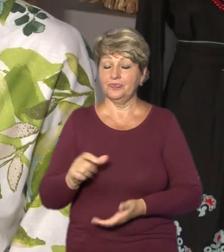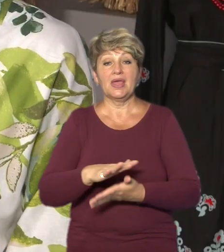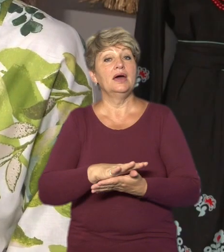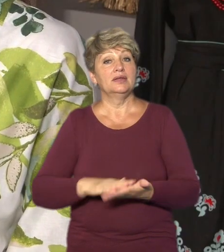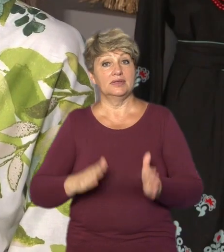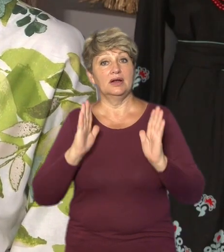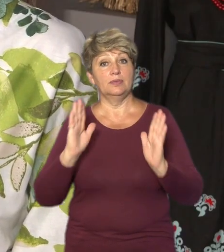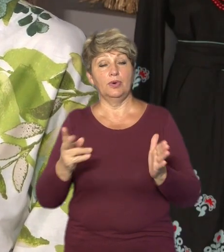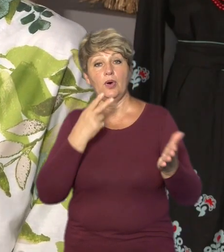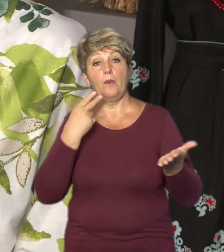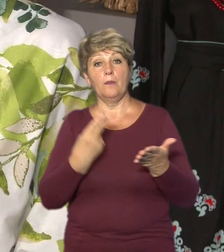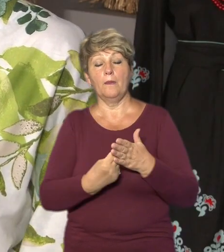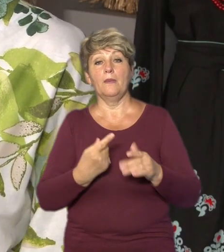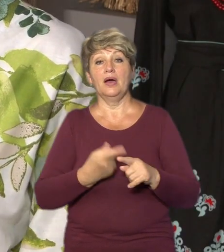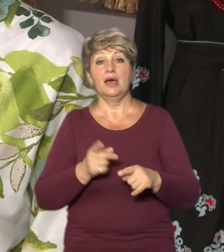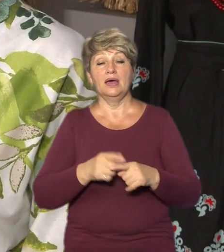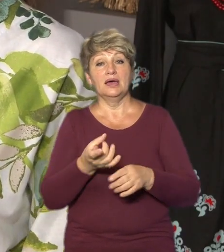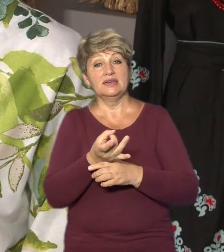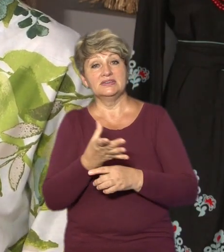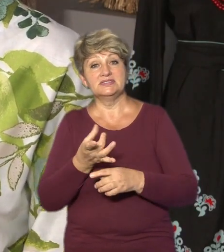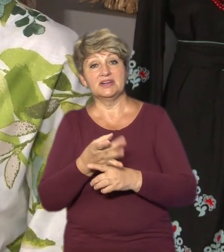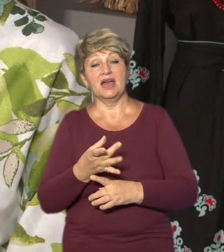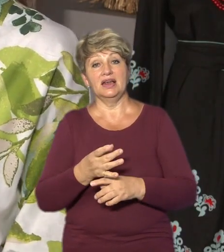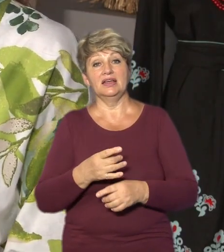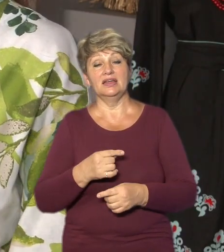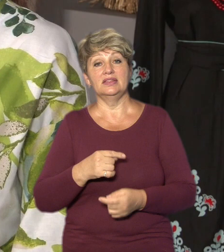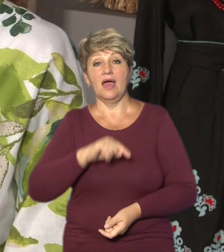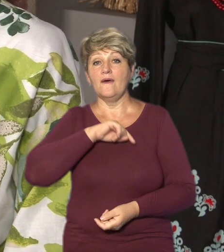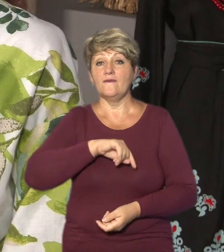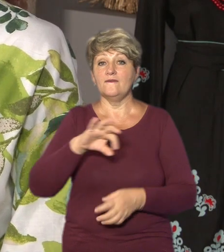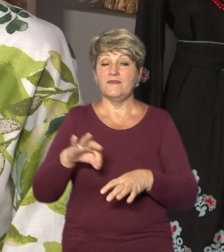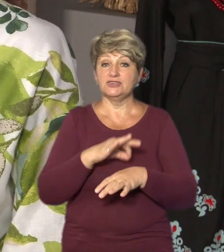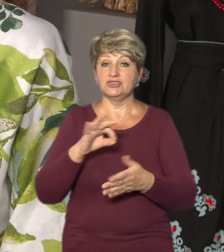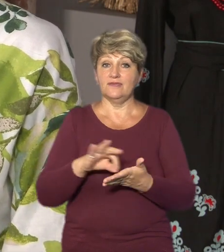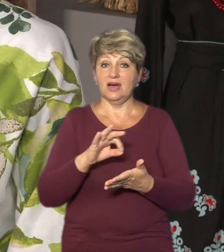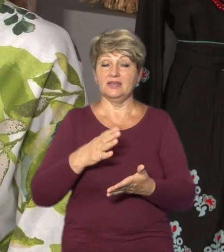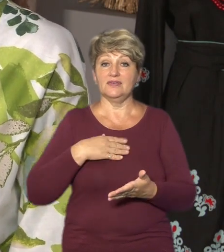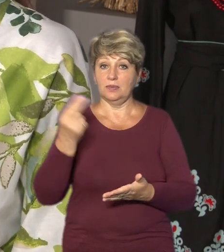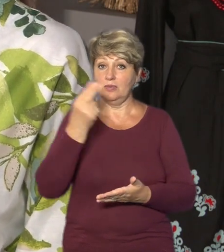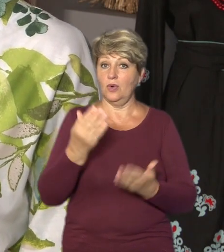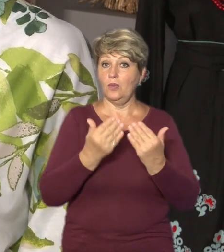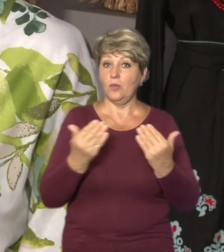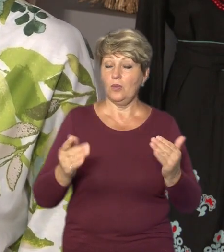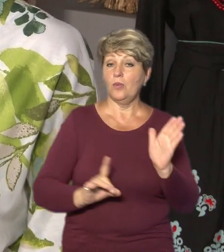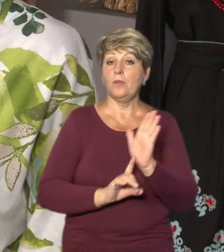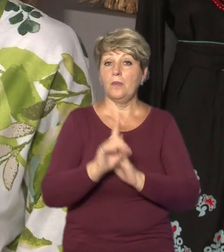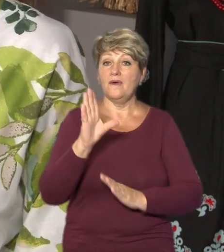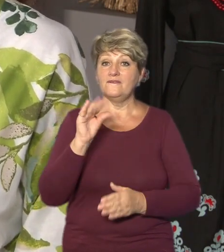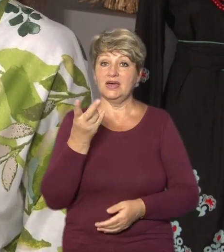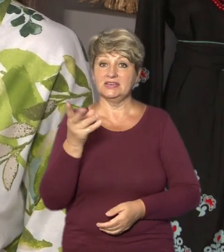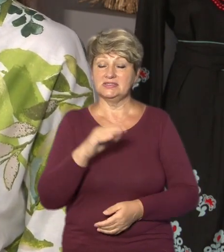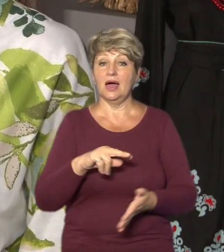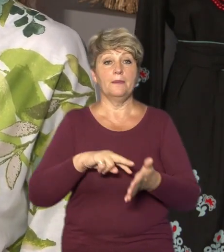буде презентація цієї стріляної вишиванки в художньому музеї нашому. І на початку вересня ми плануємо